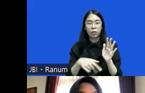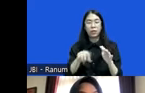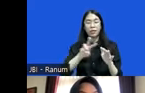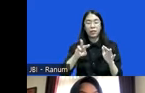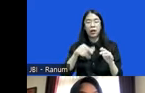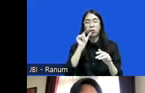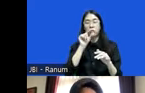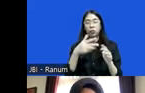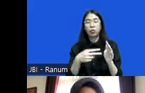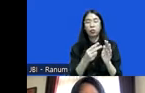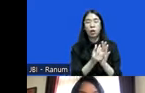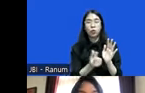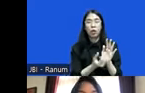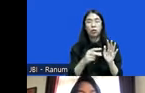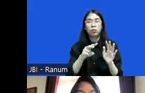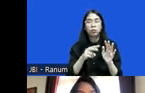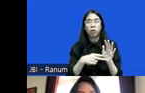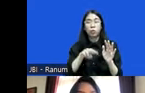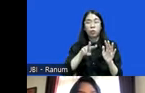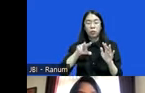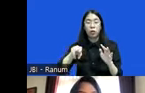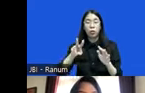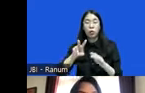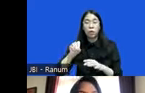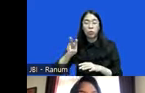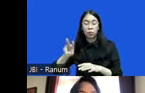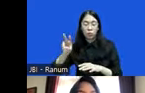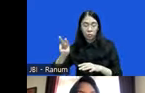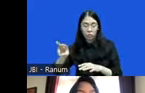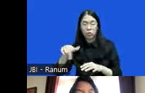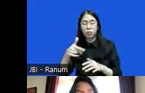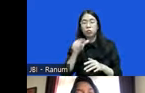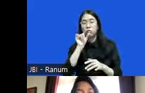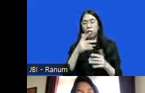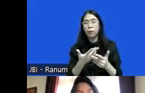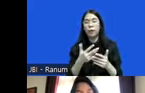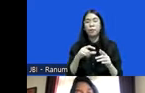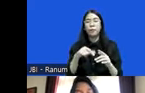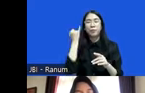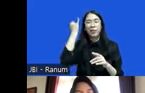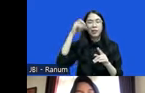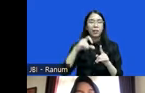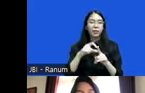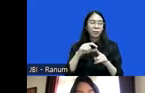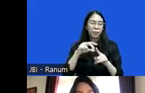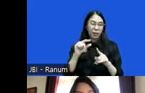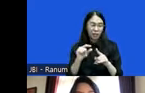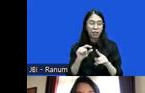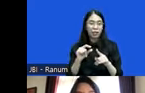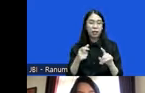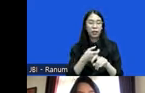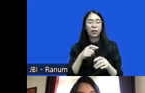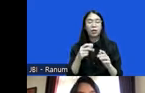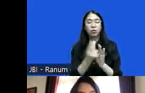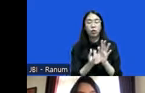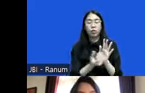2002 tentang kepolisian negara Republik Indonesia sebagai usul inisiatif DPR nah yang menarik memang perubahan